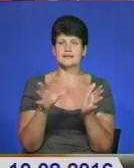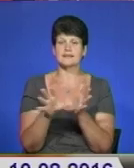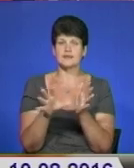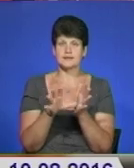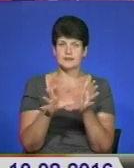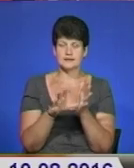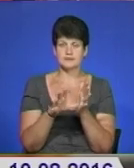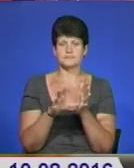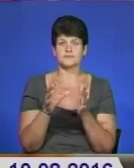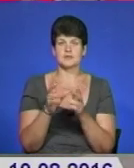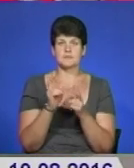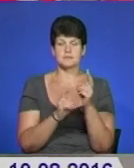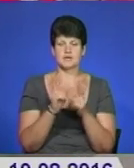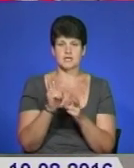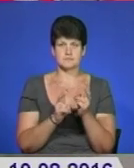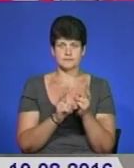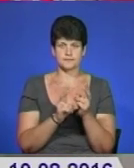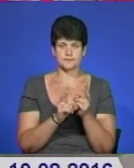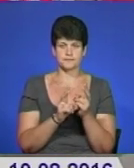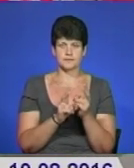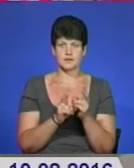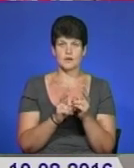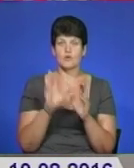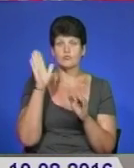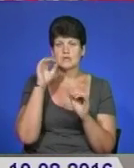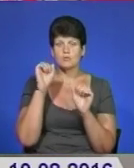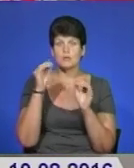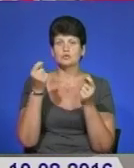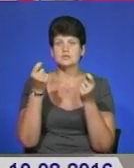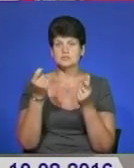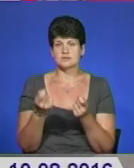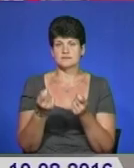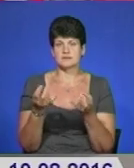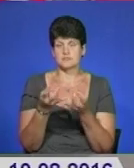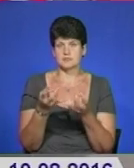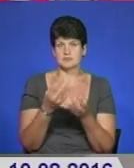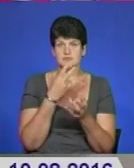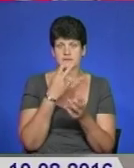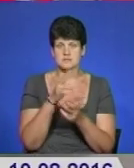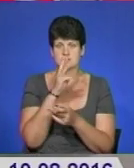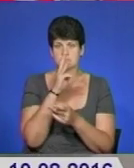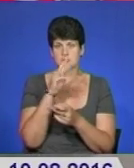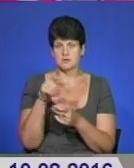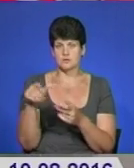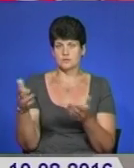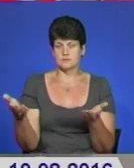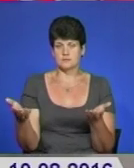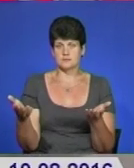-каналізаційних підприємств. Думаю, трошки могла б їм бути менша. Якось треба зважати на зарплати людські.